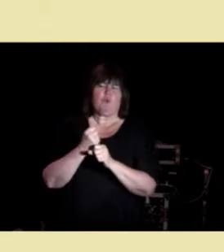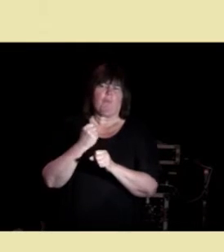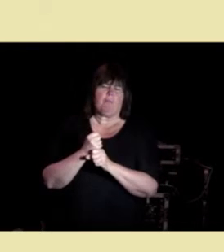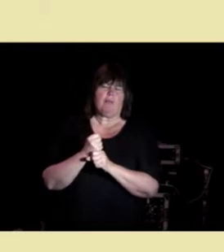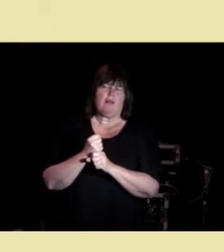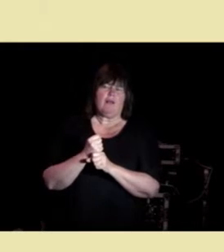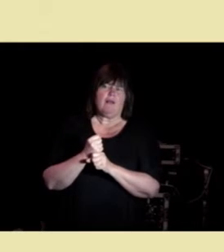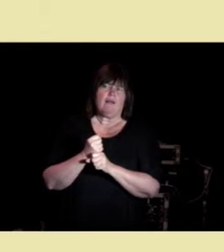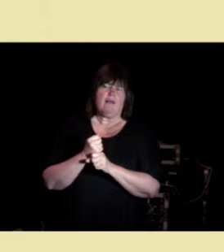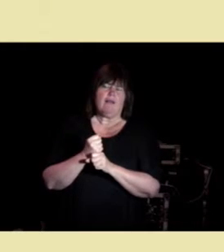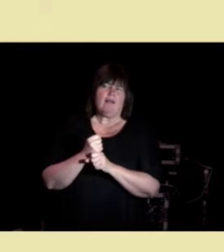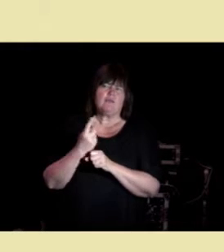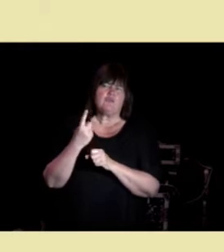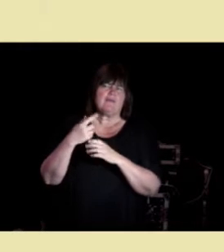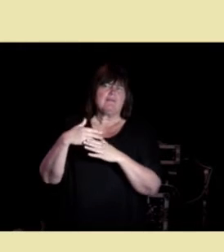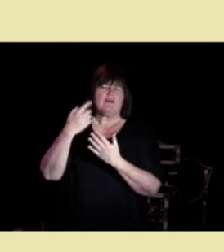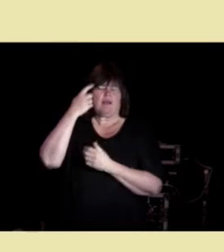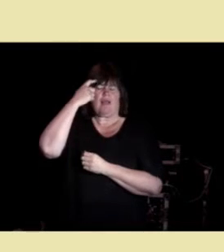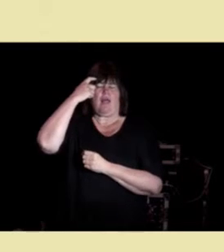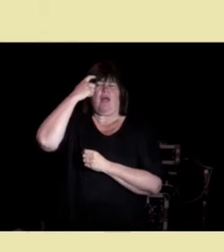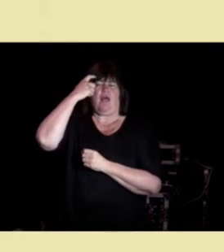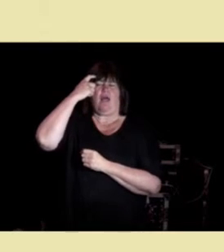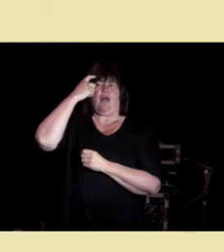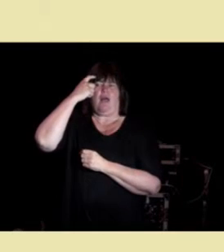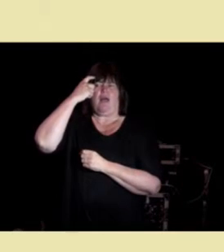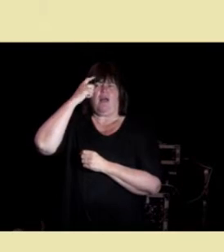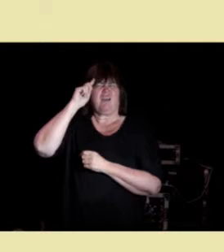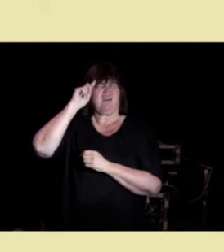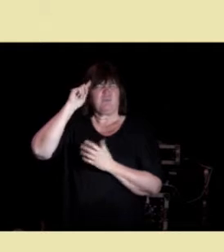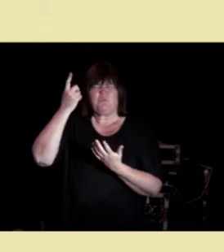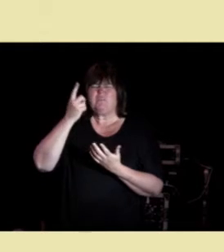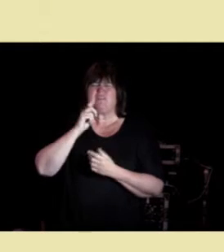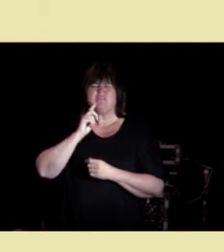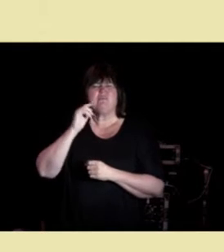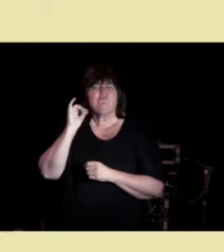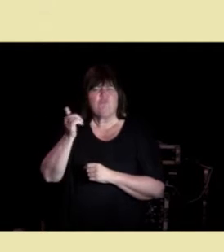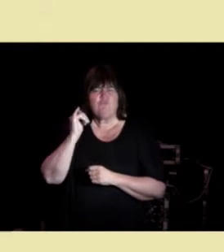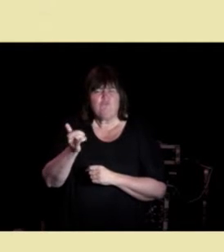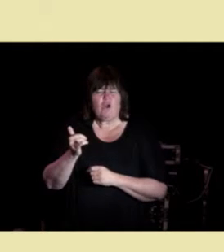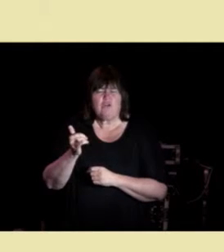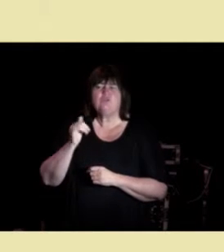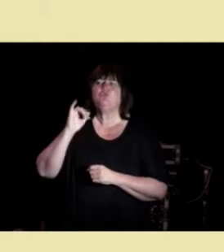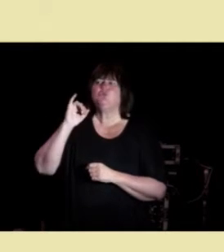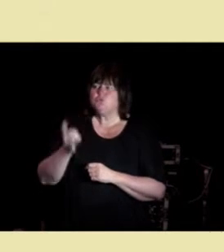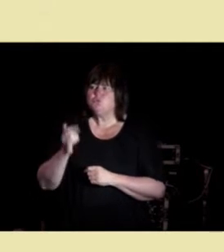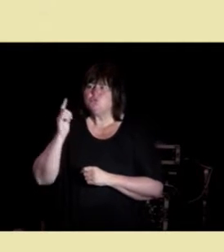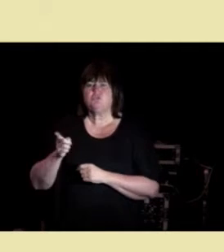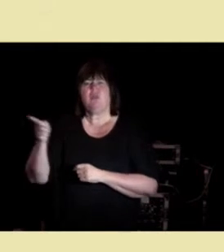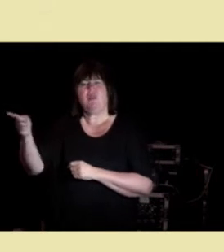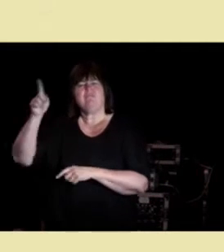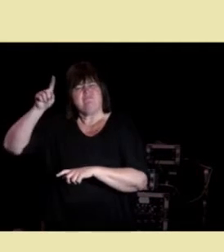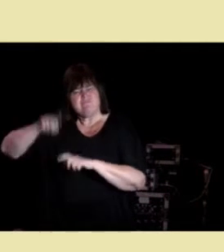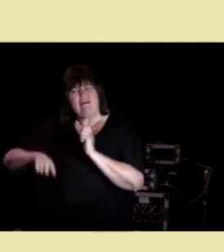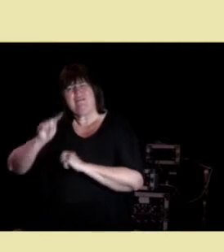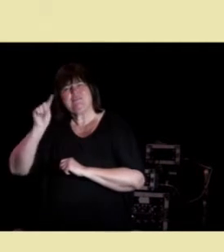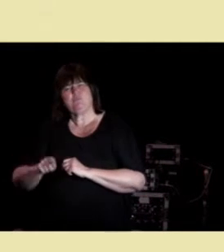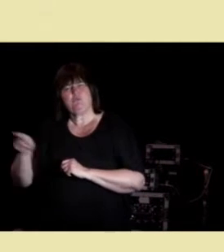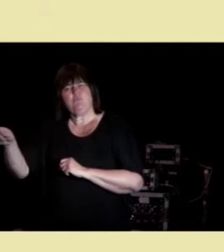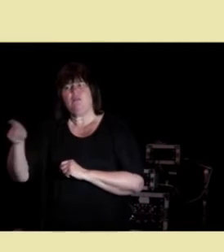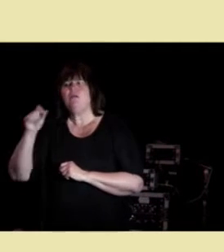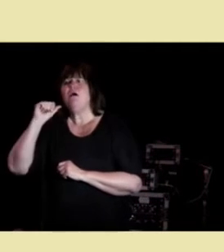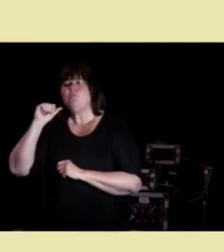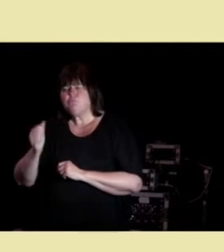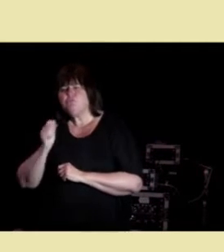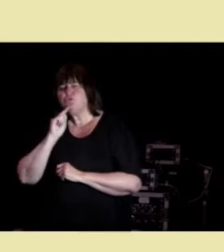det meg en dag at grunnen til at jeg ikke kunne svare på det spørsmålet, var fordi at det er feil spørsmål. Det spørsmålet han burde stille, var